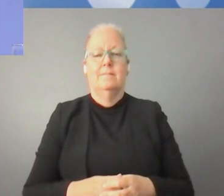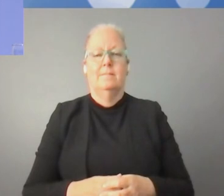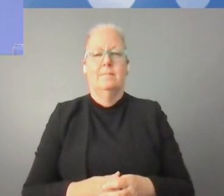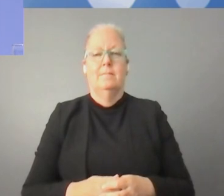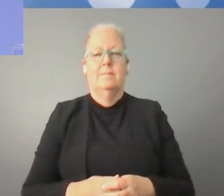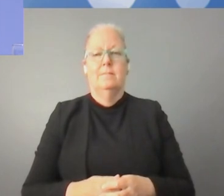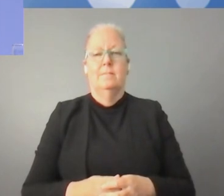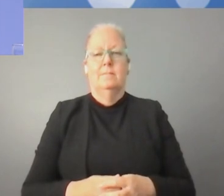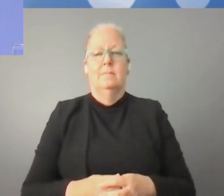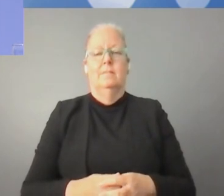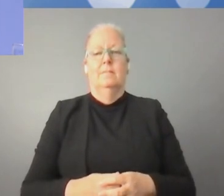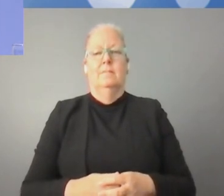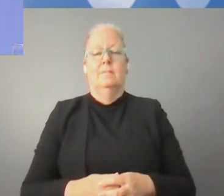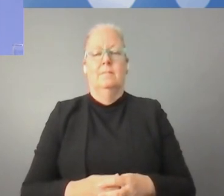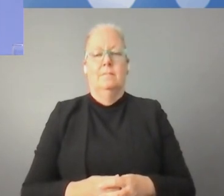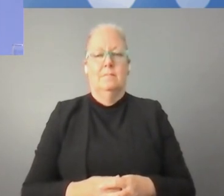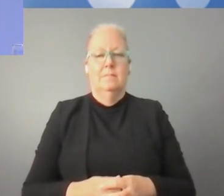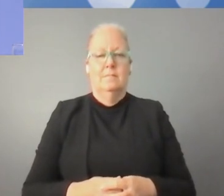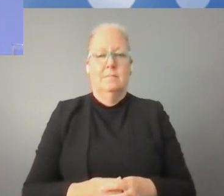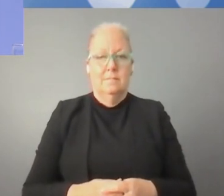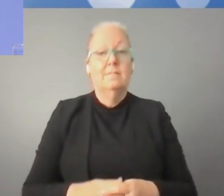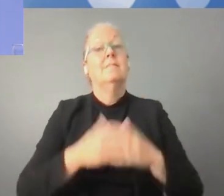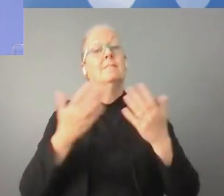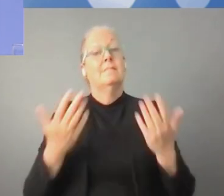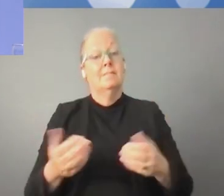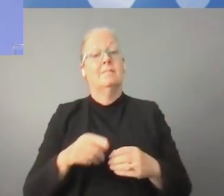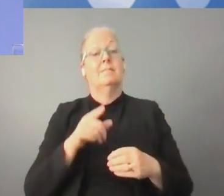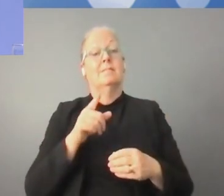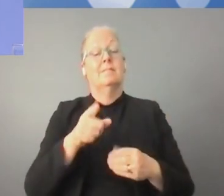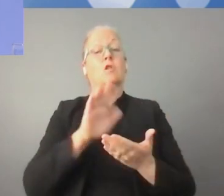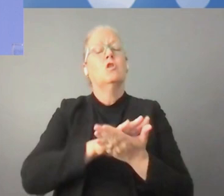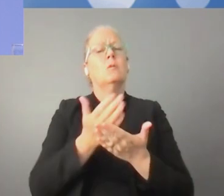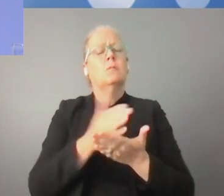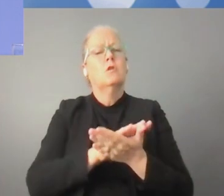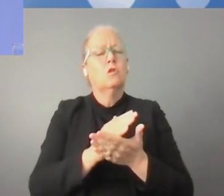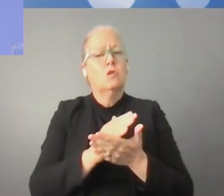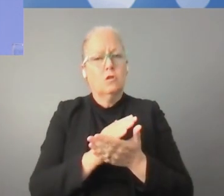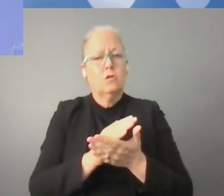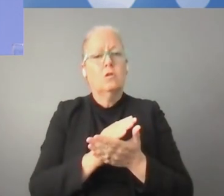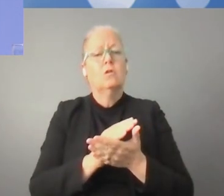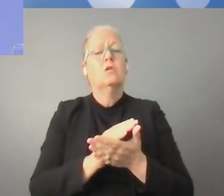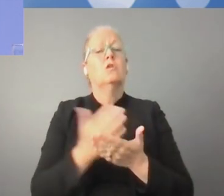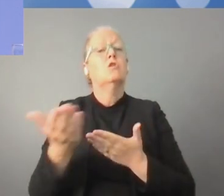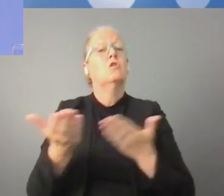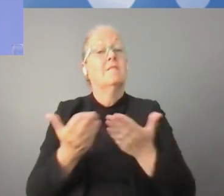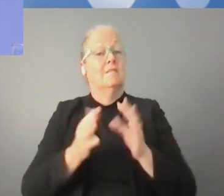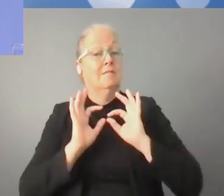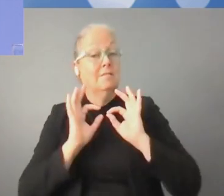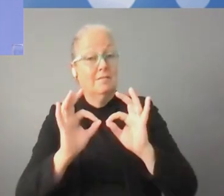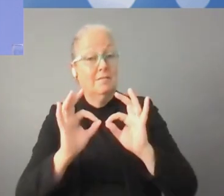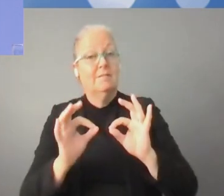نحن أشكر أيضا المترجمين على الترجمة الفورية. إذا